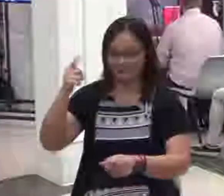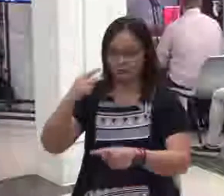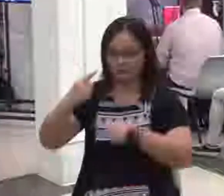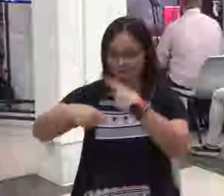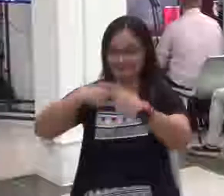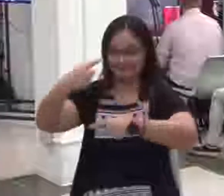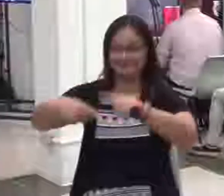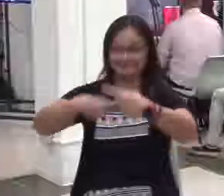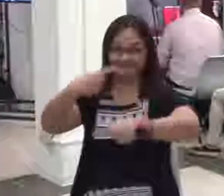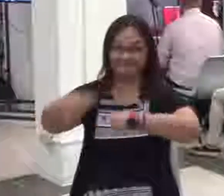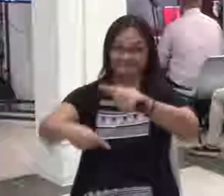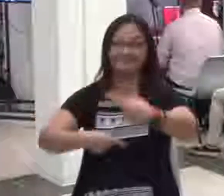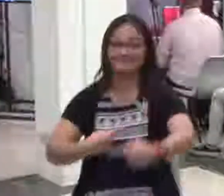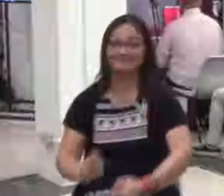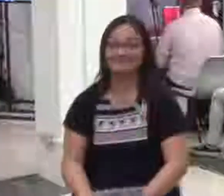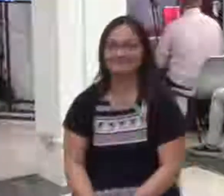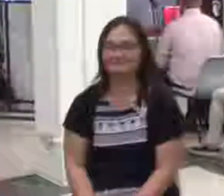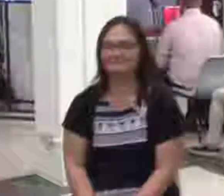What an honor.